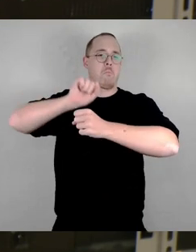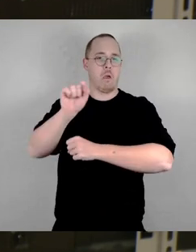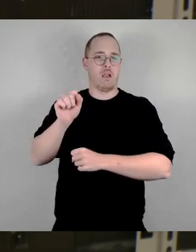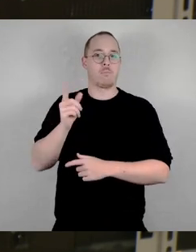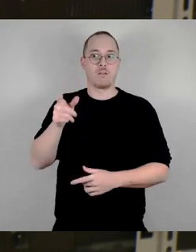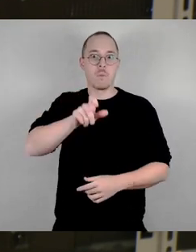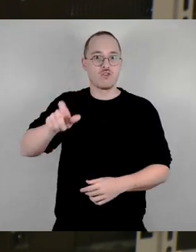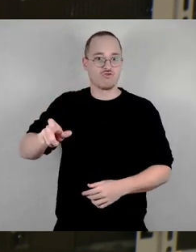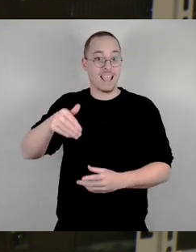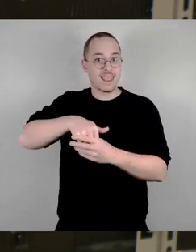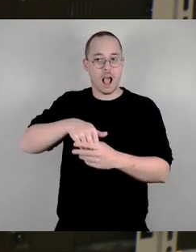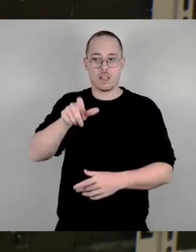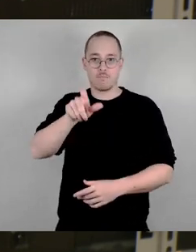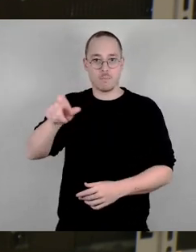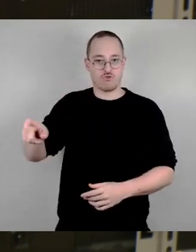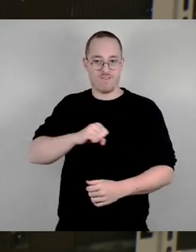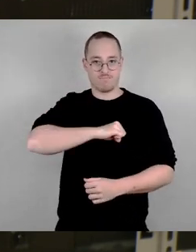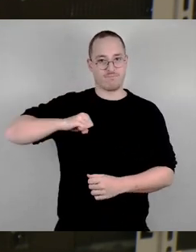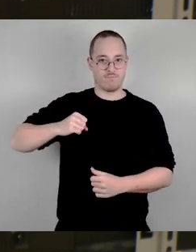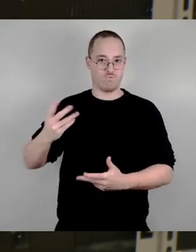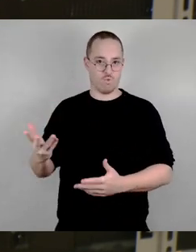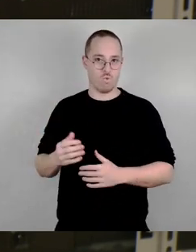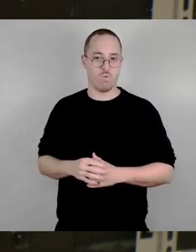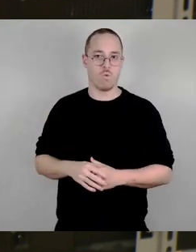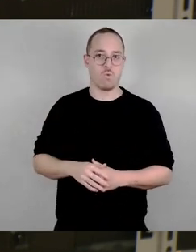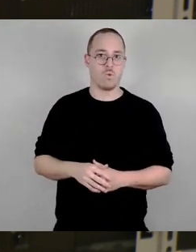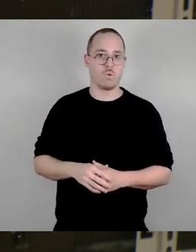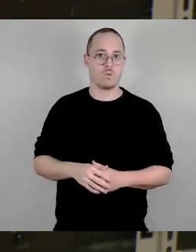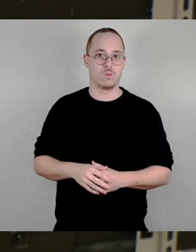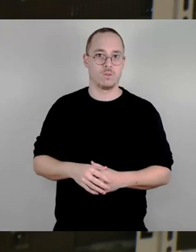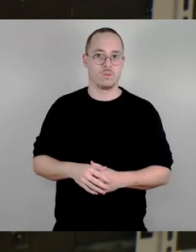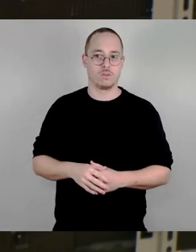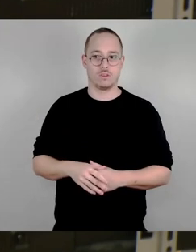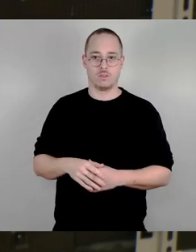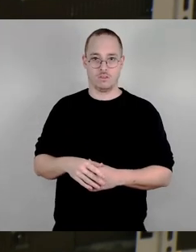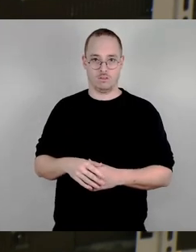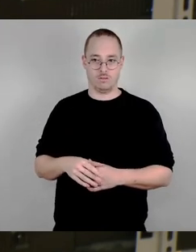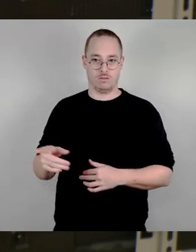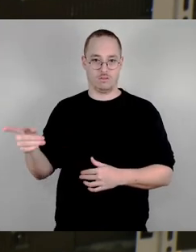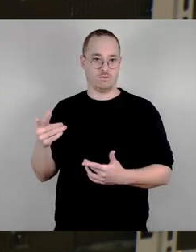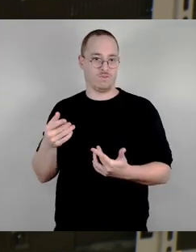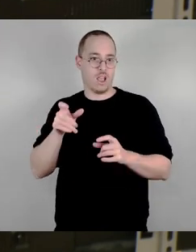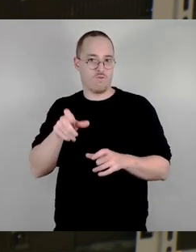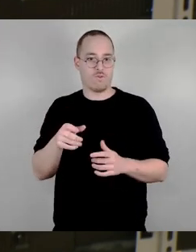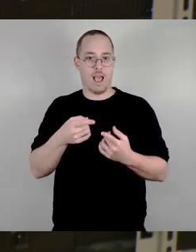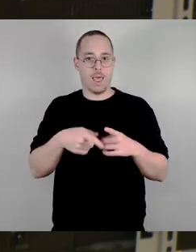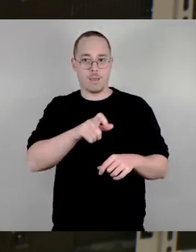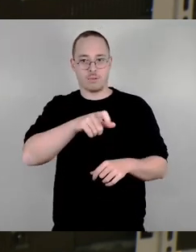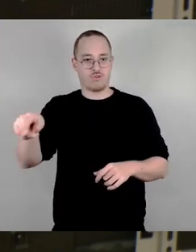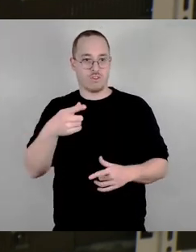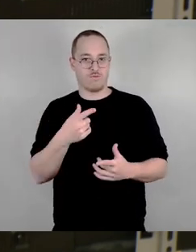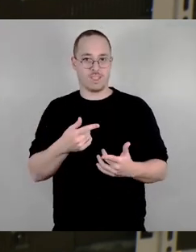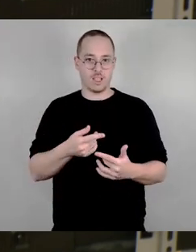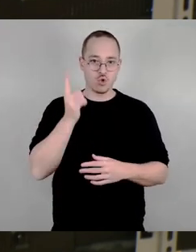vereinnahmt und Menschen, die nicht ihrer Meinung sind, verunsichert, kann doch nicht der Grund sein, Ihren eigenen Beschluss,